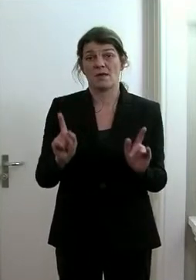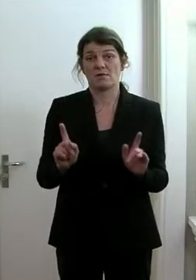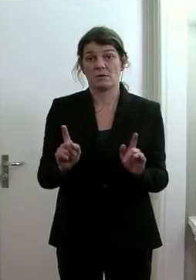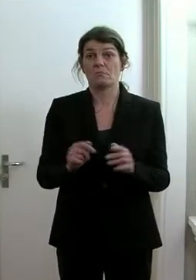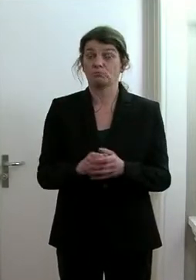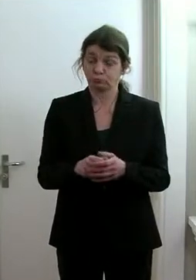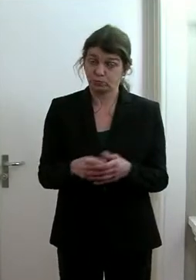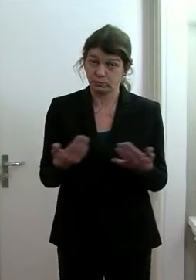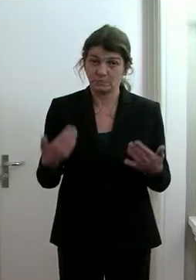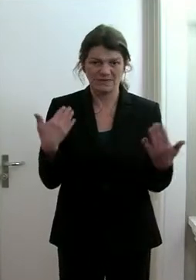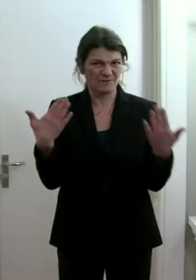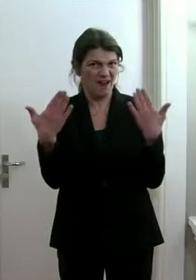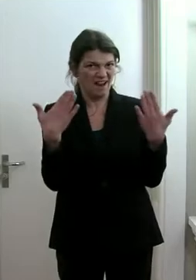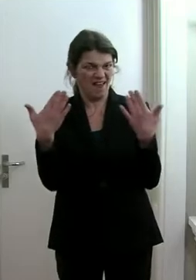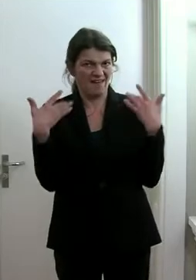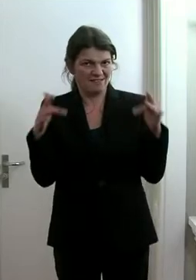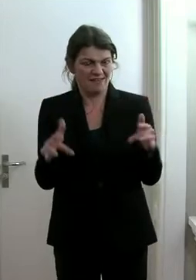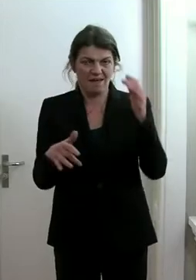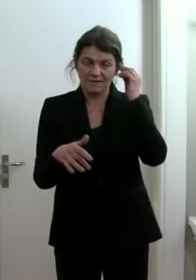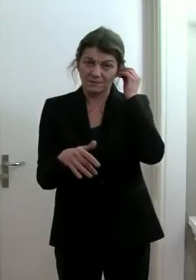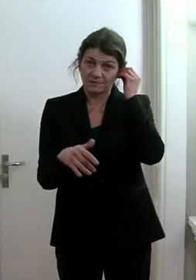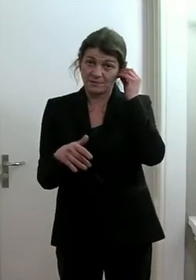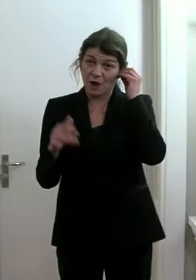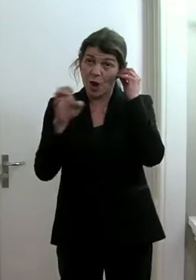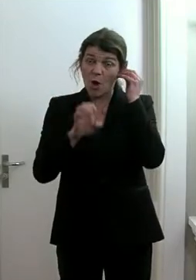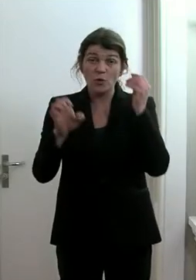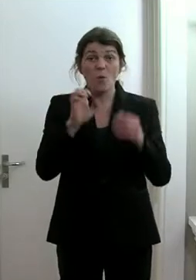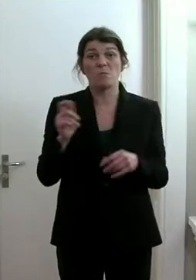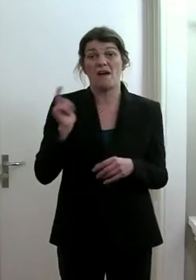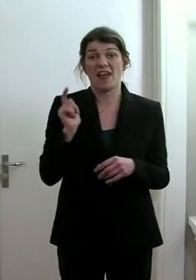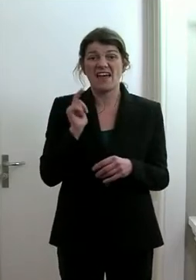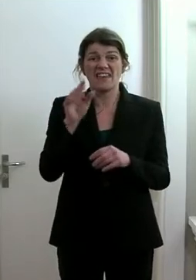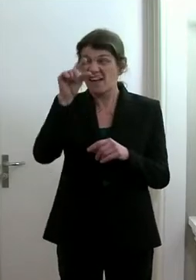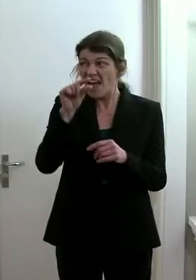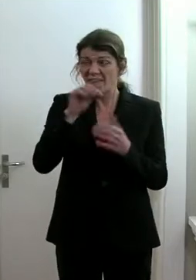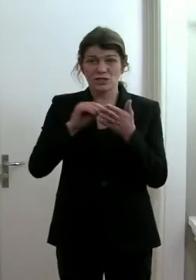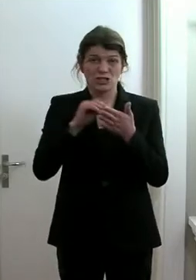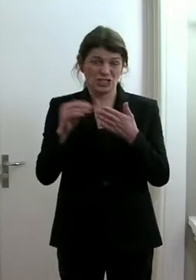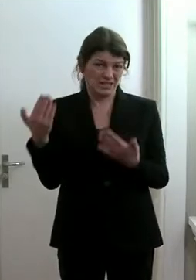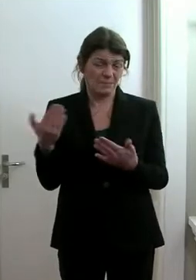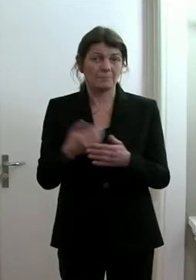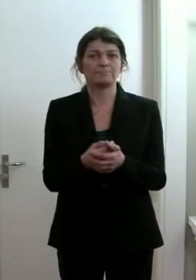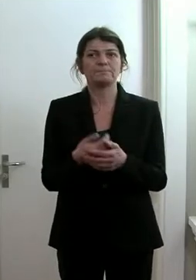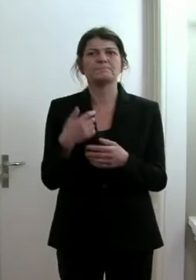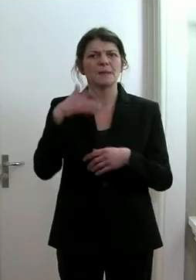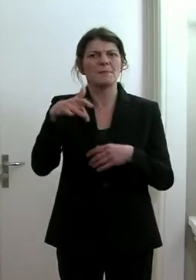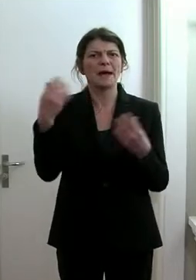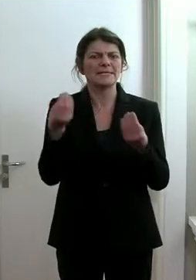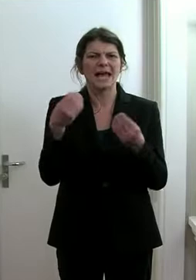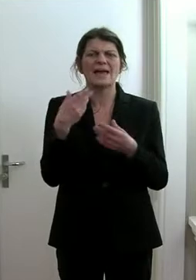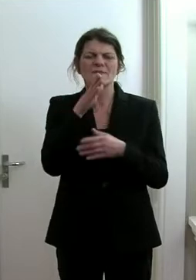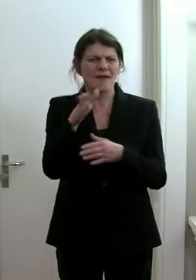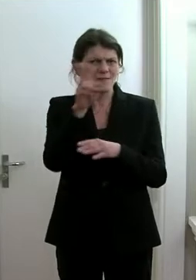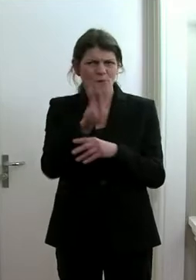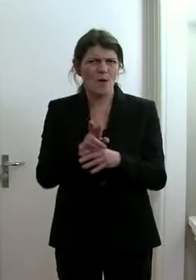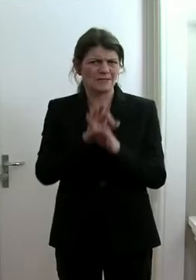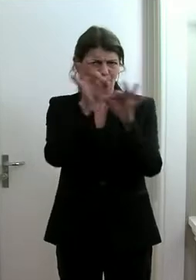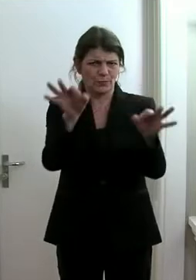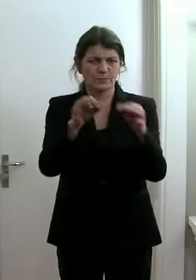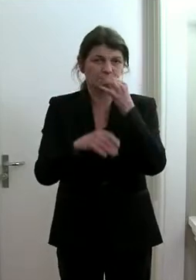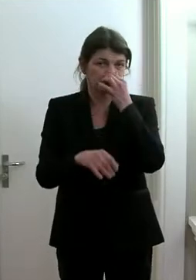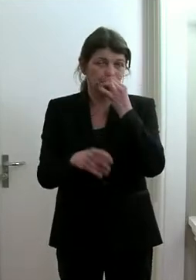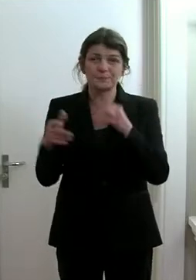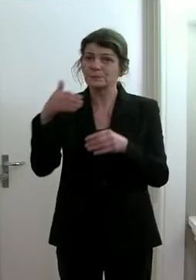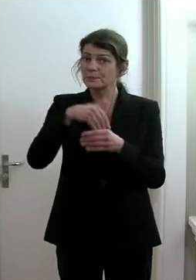Ich habe einen Vergleich gefunden. In Europa, das ist leider etwas klein geschrieben. Ich werde Ihnen ein paar Sachen vorlesen daraus. Hier